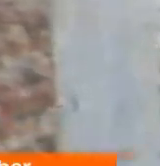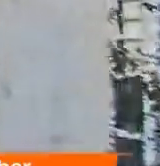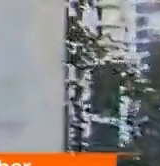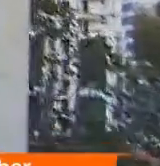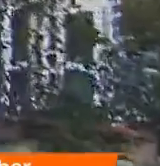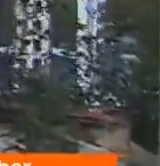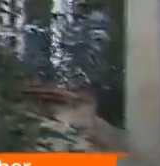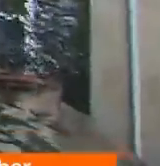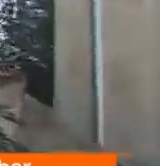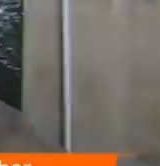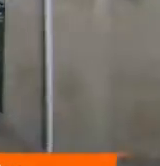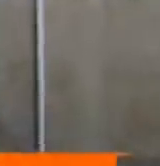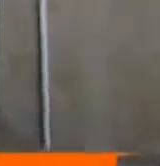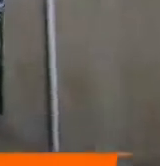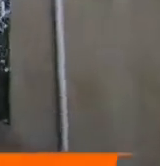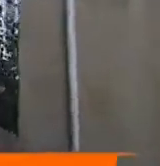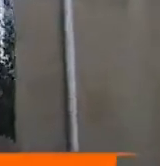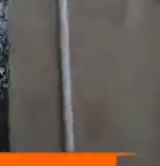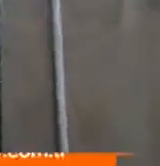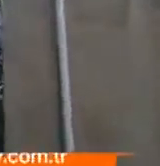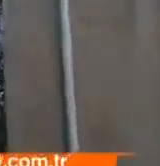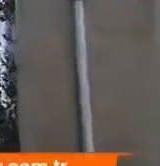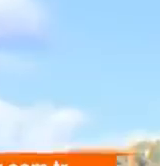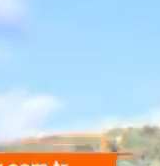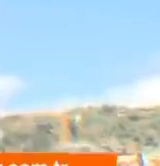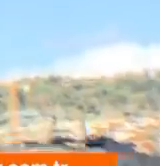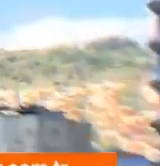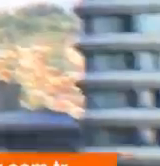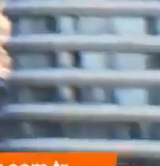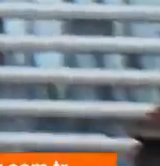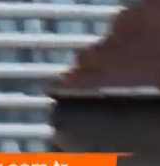nasıl tamamlanacak? Birazdan ATV Ana Haber'de.